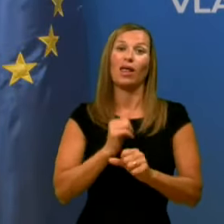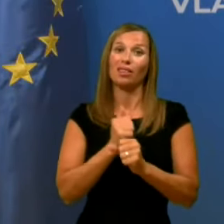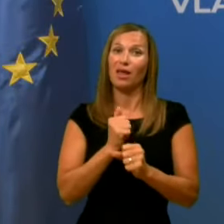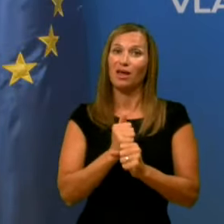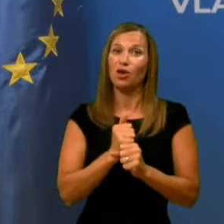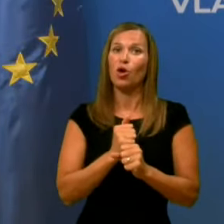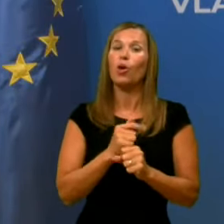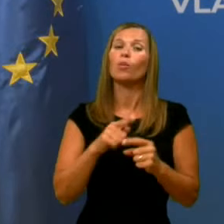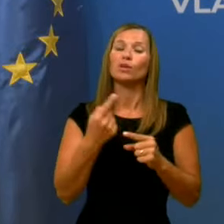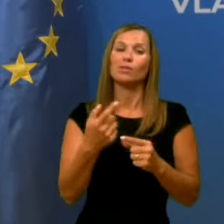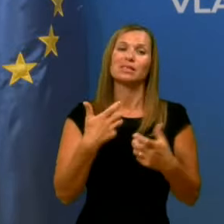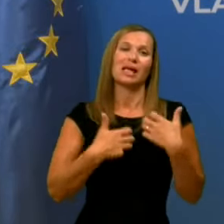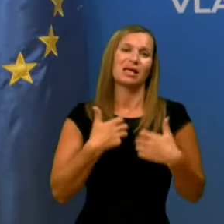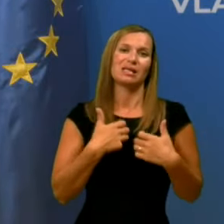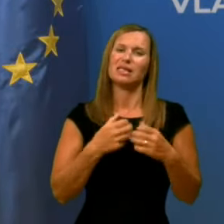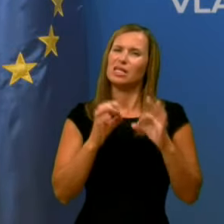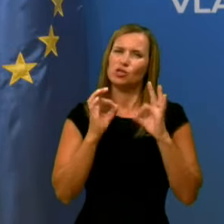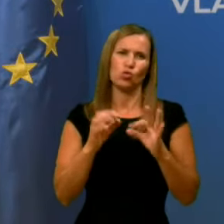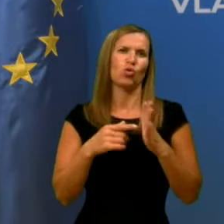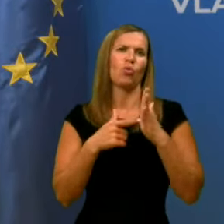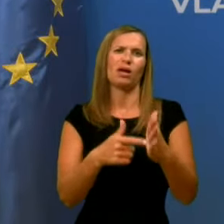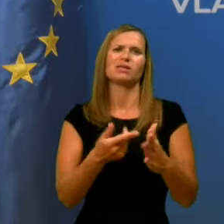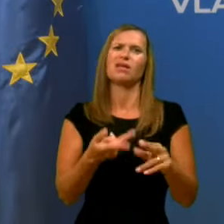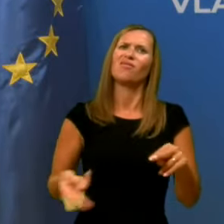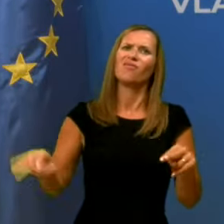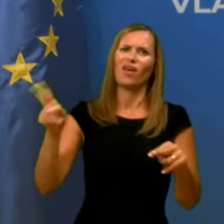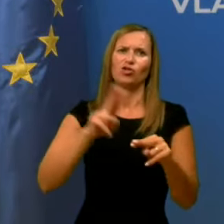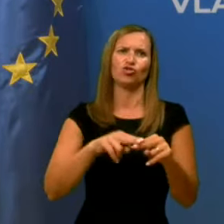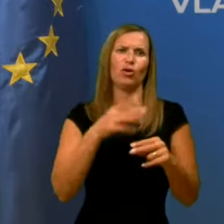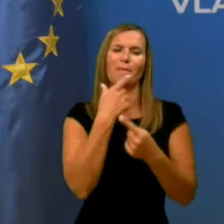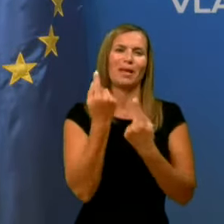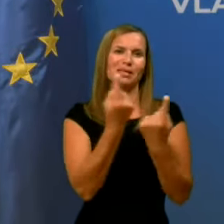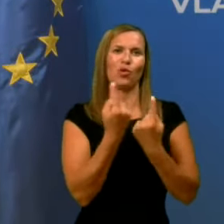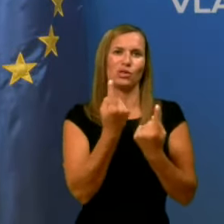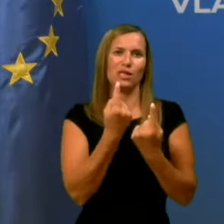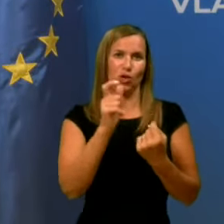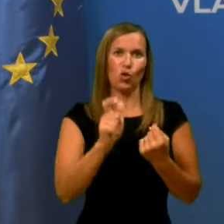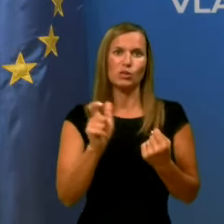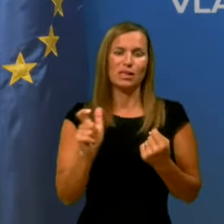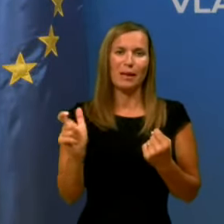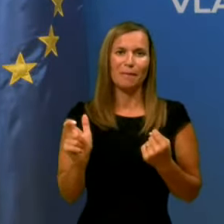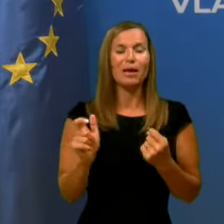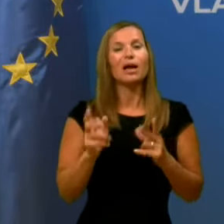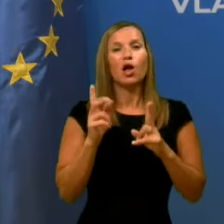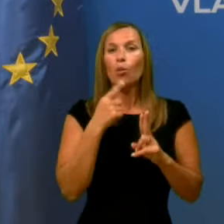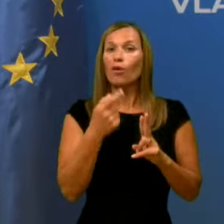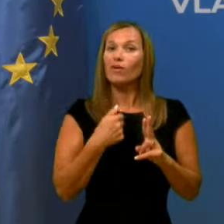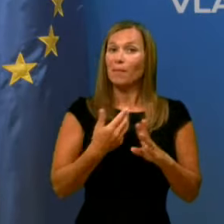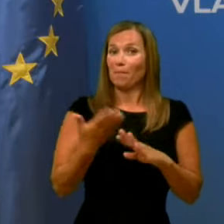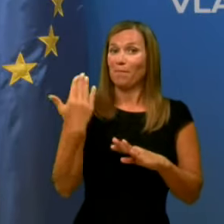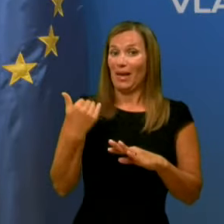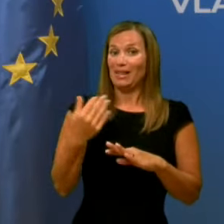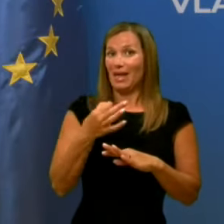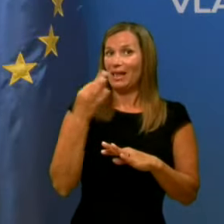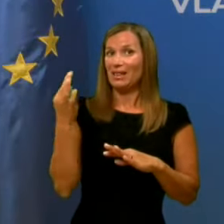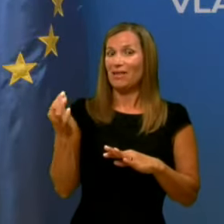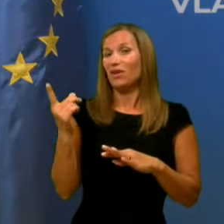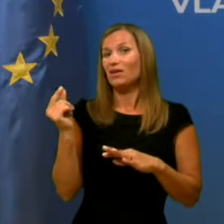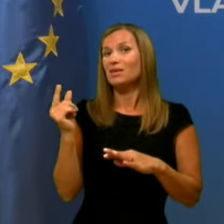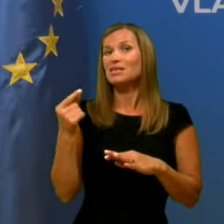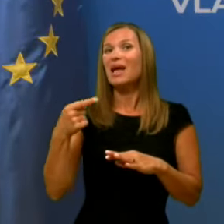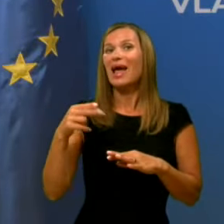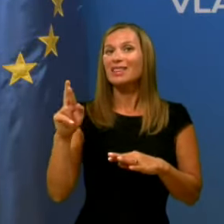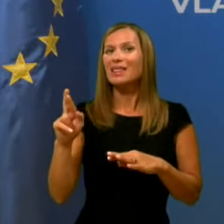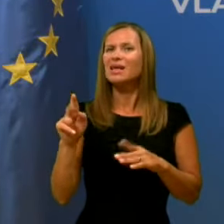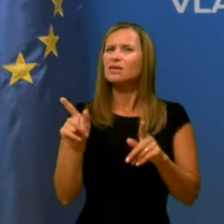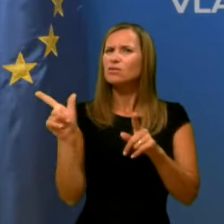zagotovo odrazila v večjem številu brez poseljnih oseb. Najomenim, da smo pred nekaj dneve oba s kolegom Gantarjem